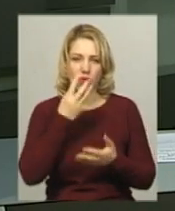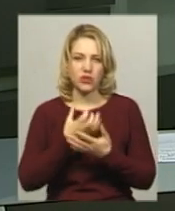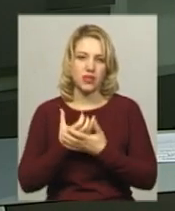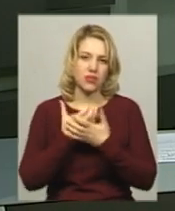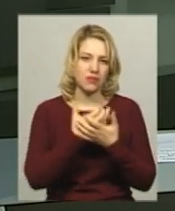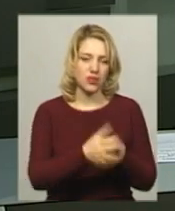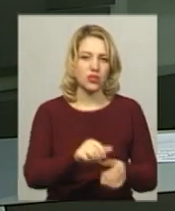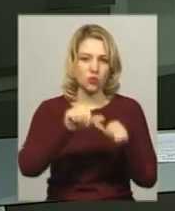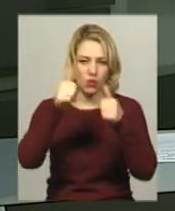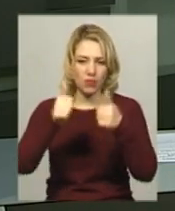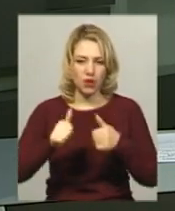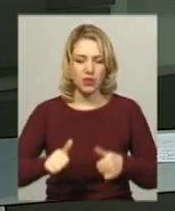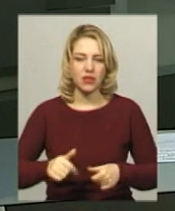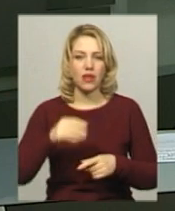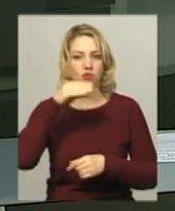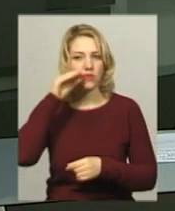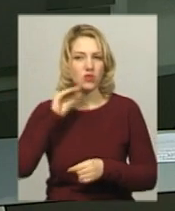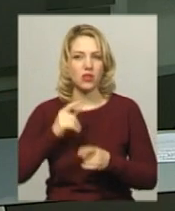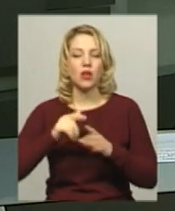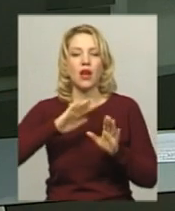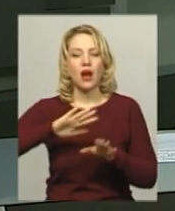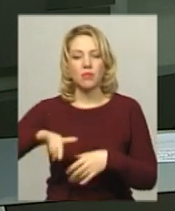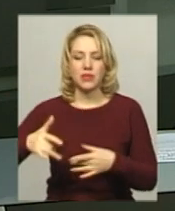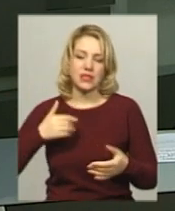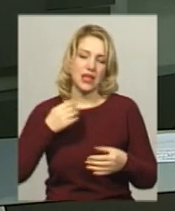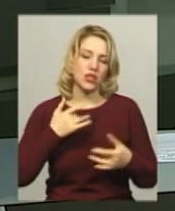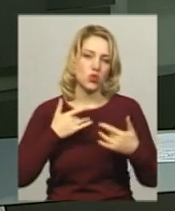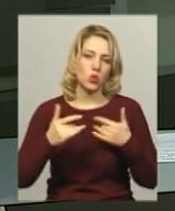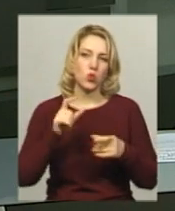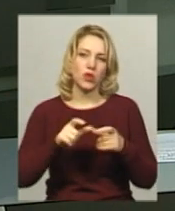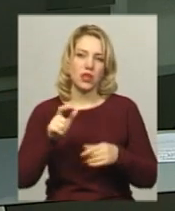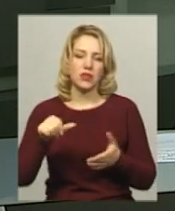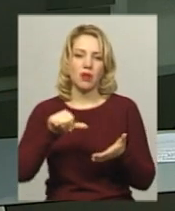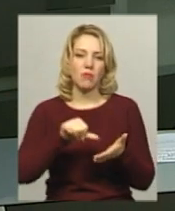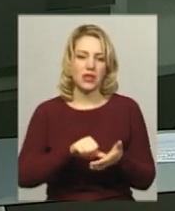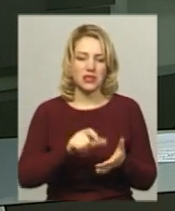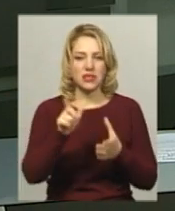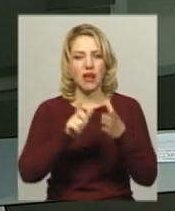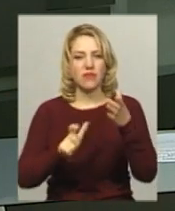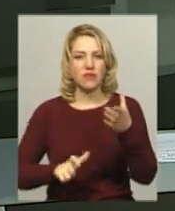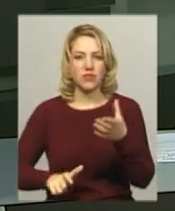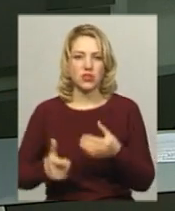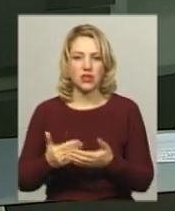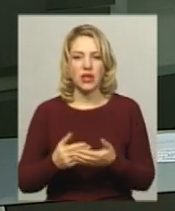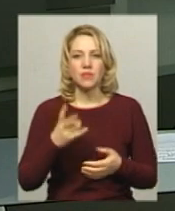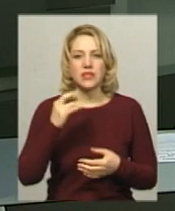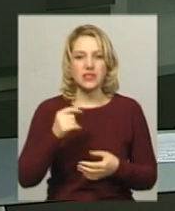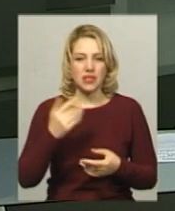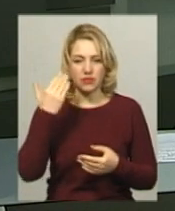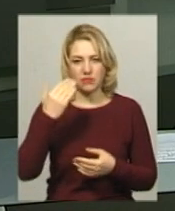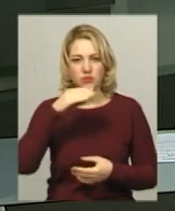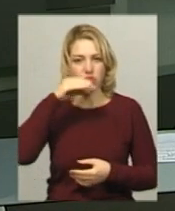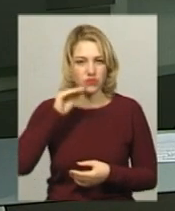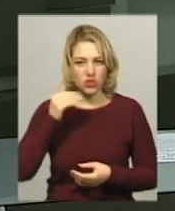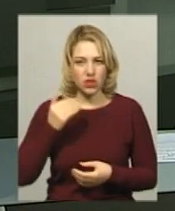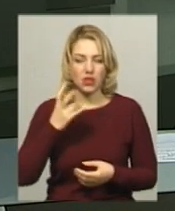Кобзареві. Опісля актори студентського літературного театру представлять уривки з вистави «Тарасові небеса» за мотивами творів Тараса Шевченка.